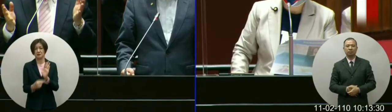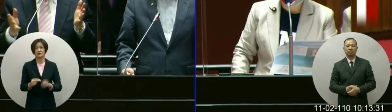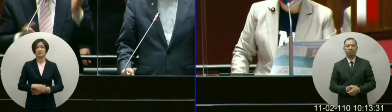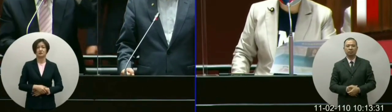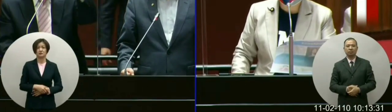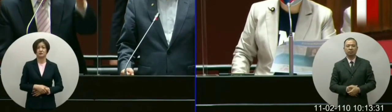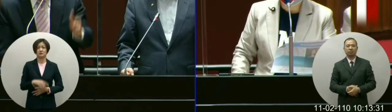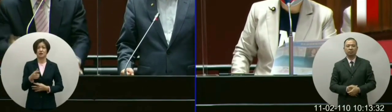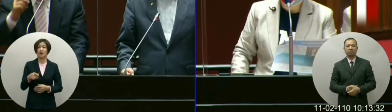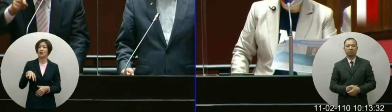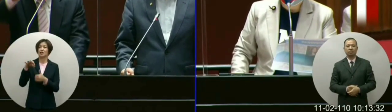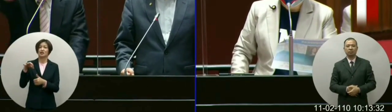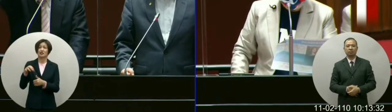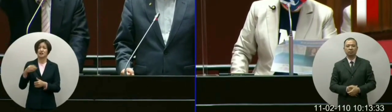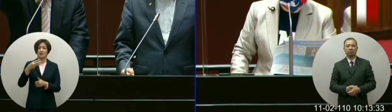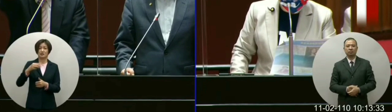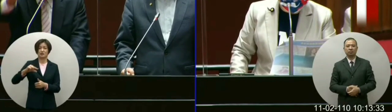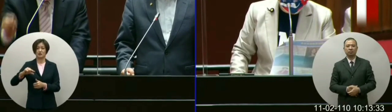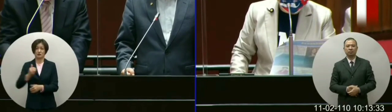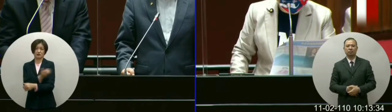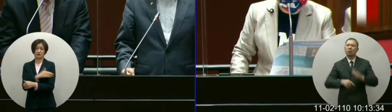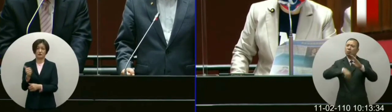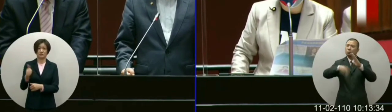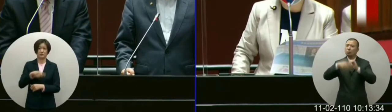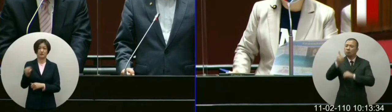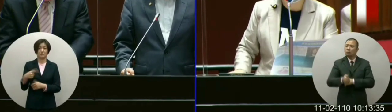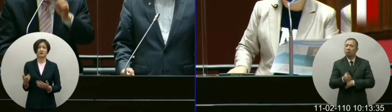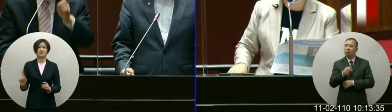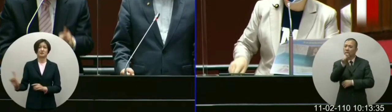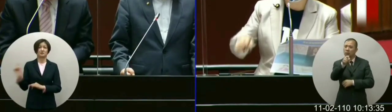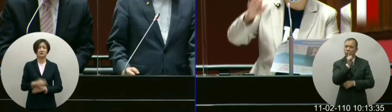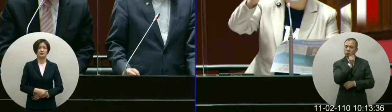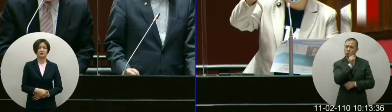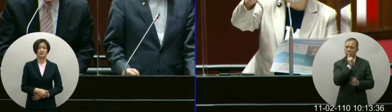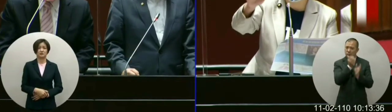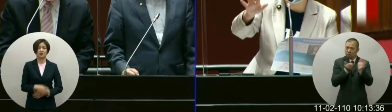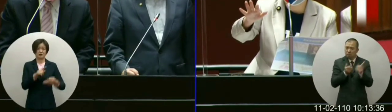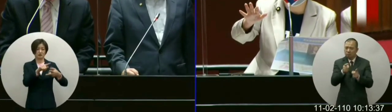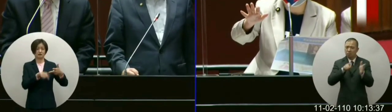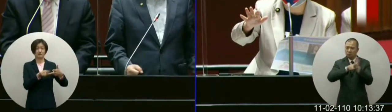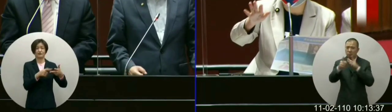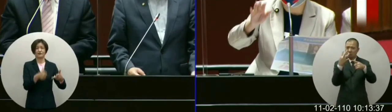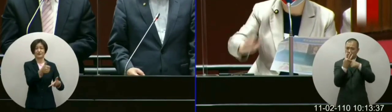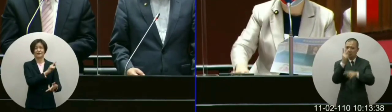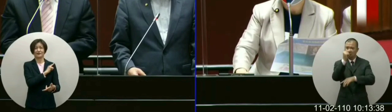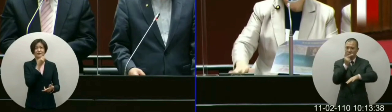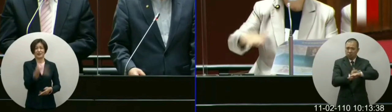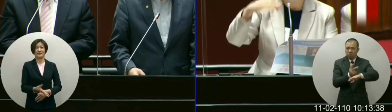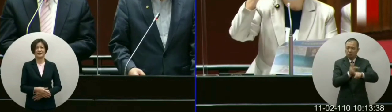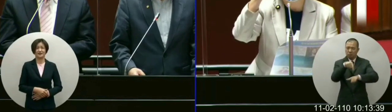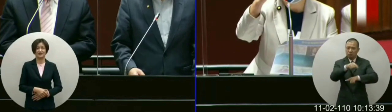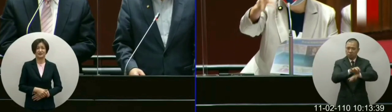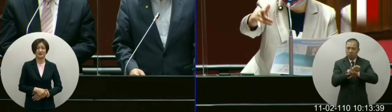他还讲陈光伟赞成来猪就是院长你要讲这些话以前我们先就专业科学的方式来讨